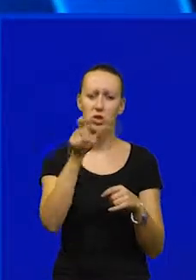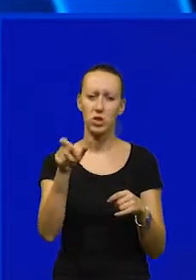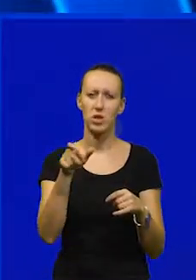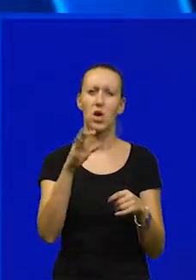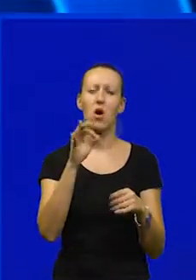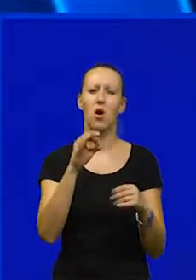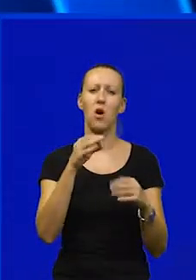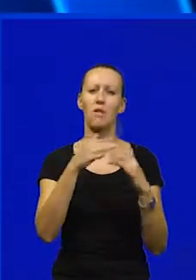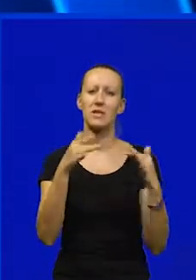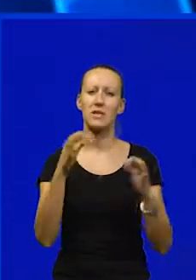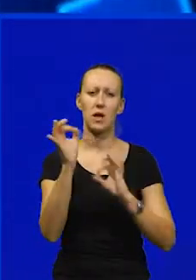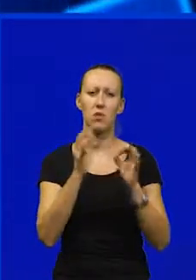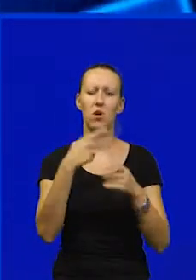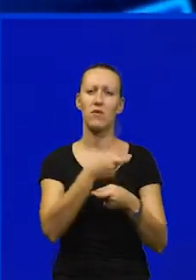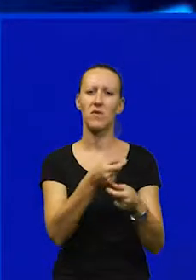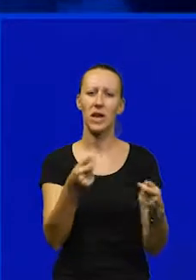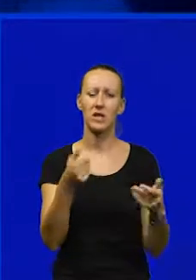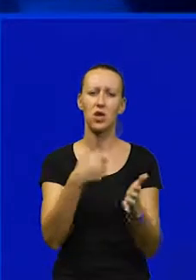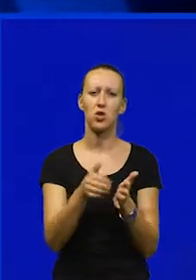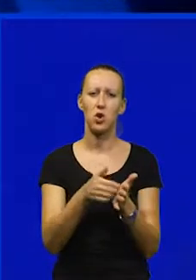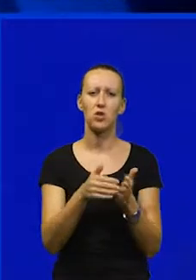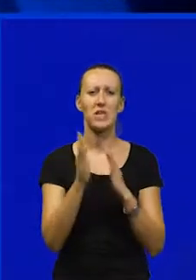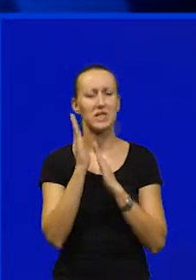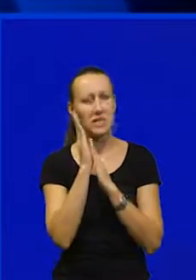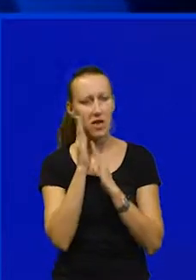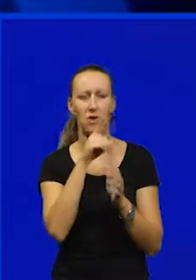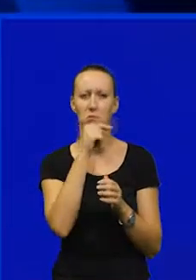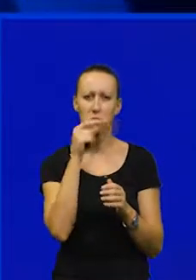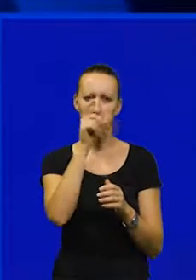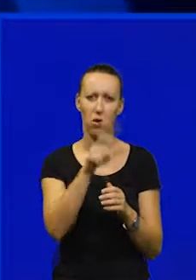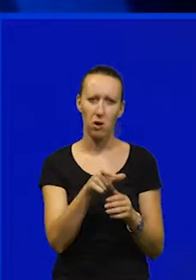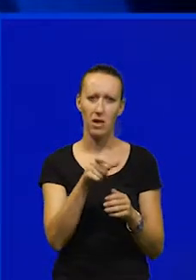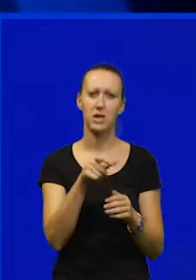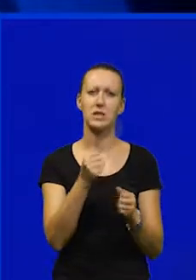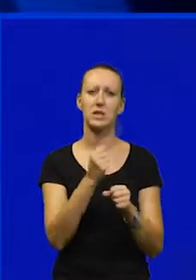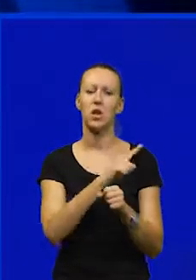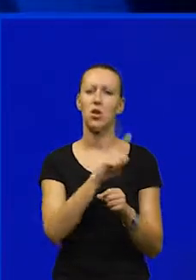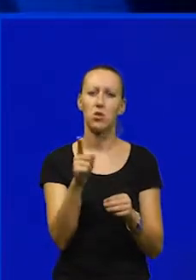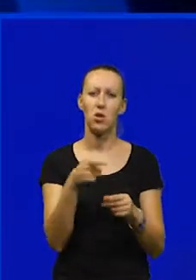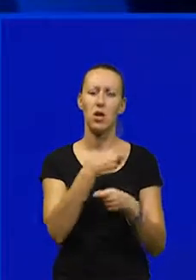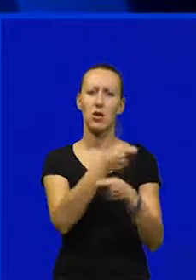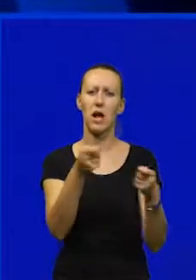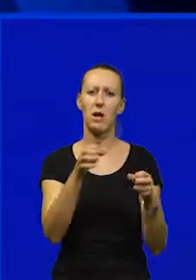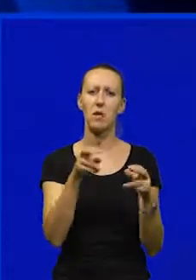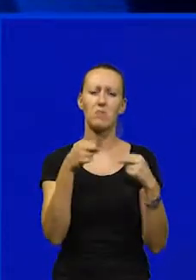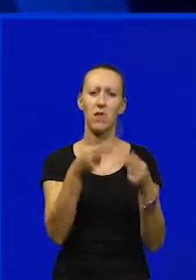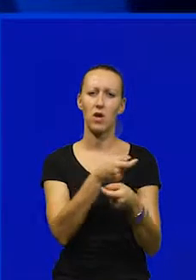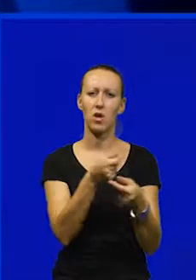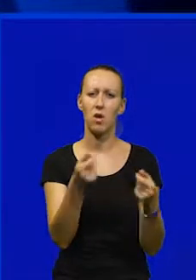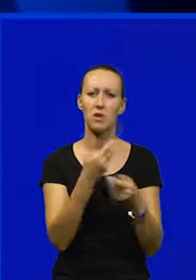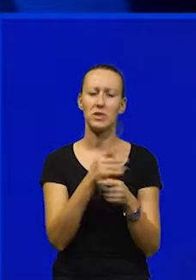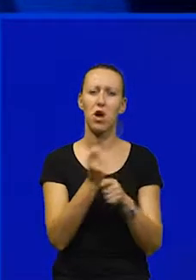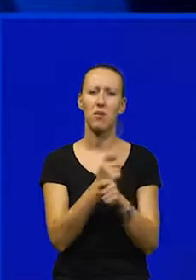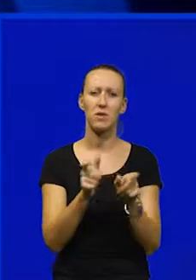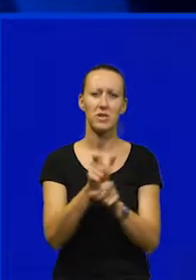o raznim projektima od financiranja troškova stanovanja policijskih službenika pa do dodjele bezpovratnih sredstava za